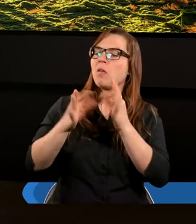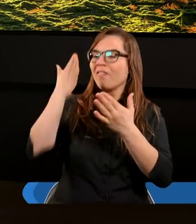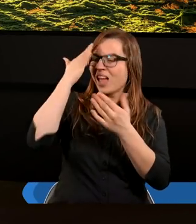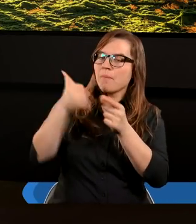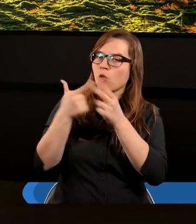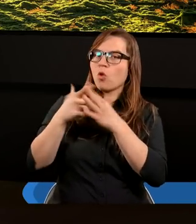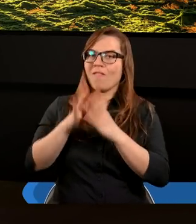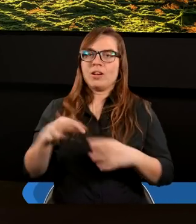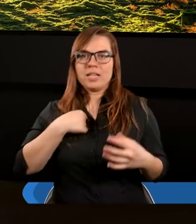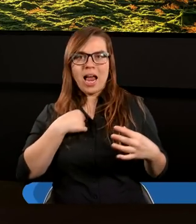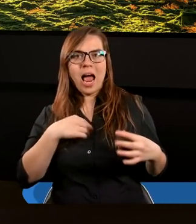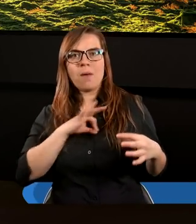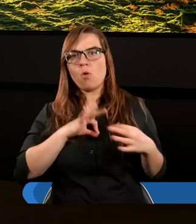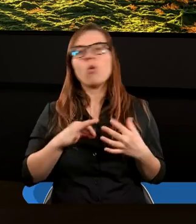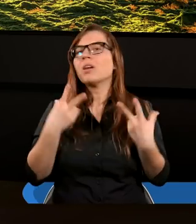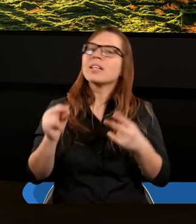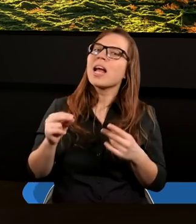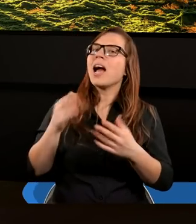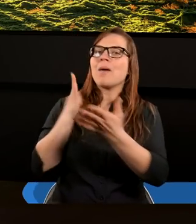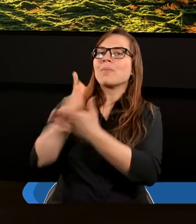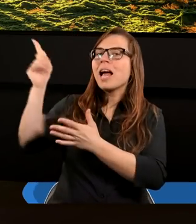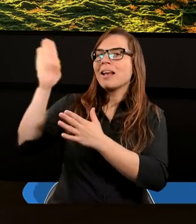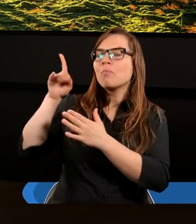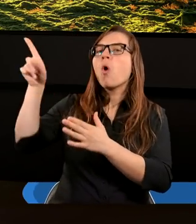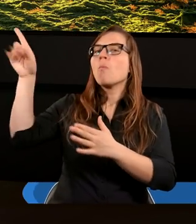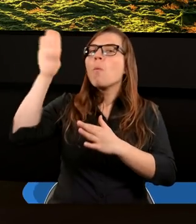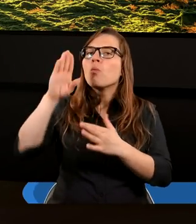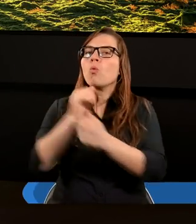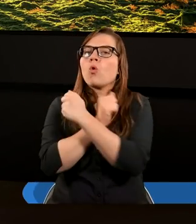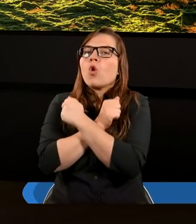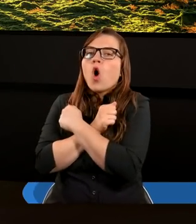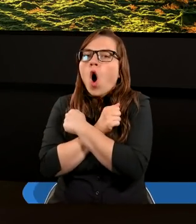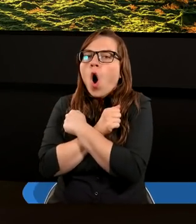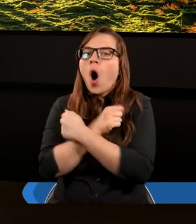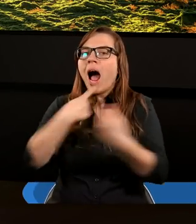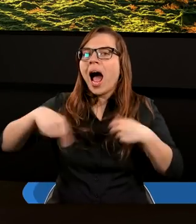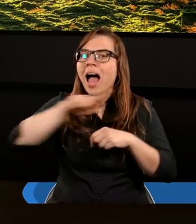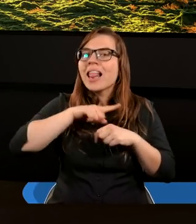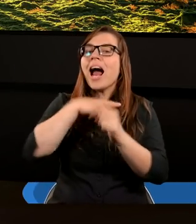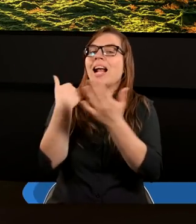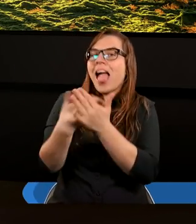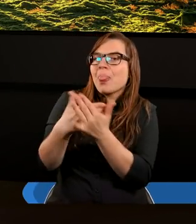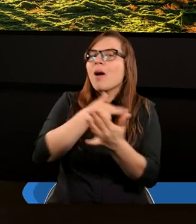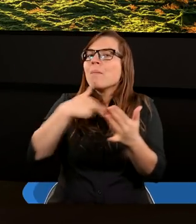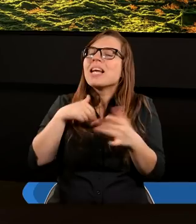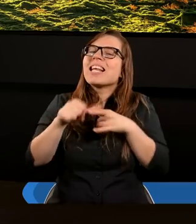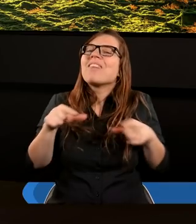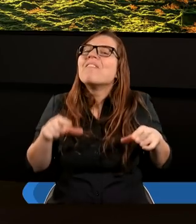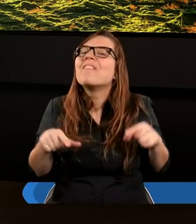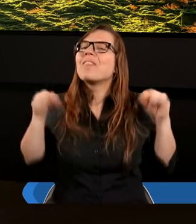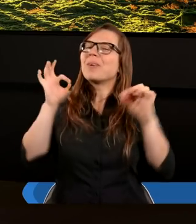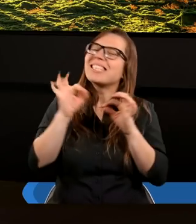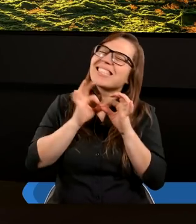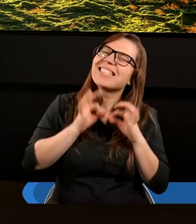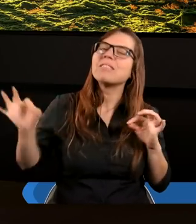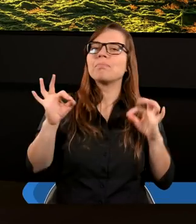tylko dlatego, że nas kocha. Bóg nas kocha i dlatego jesteśmy tym szczególnym narodem. Czy w jakikolwiek